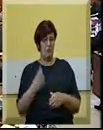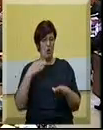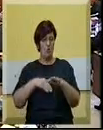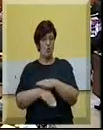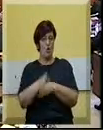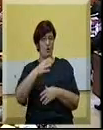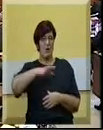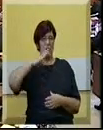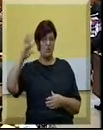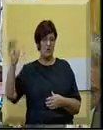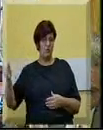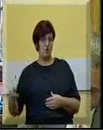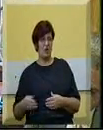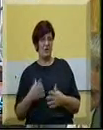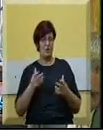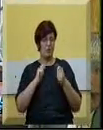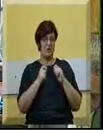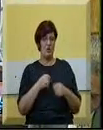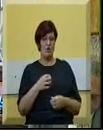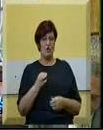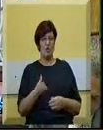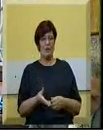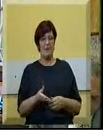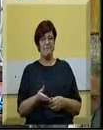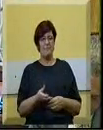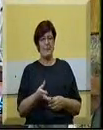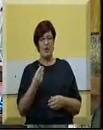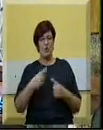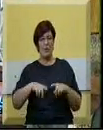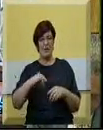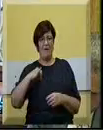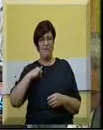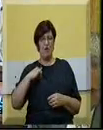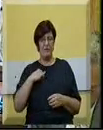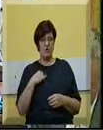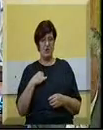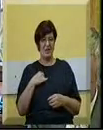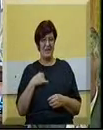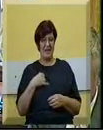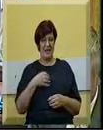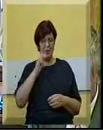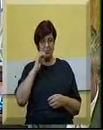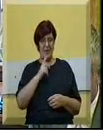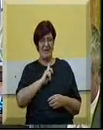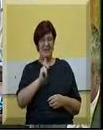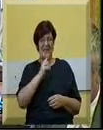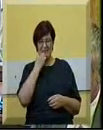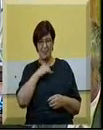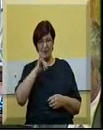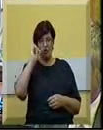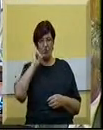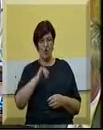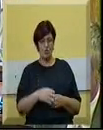tunel koje fruško u goru. Da ćemo razgovarati o tome da dobar deo Vojvodina pije neispravnu vodu.